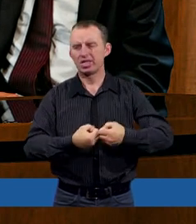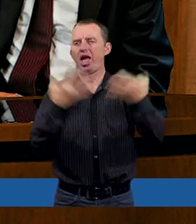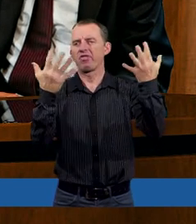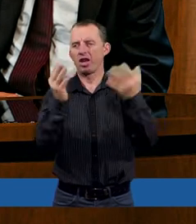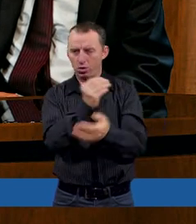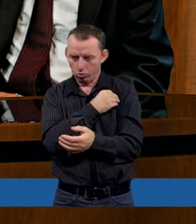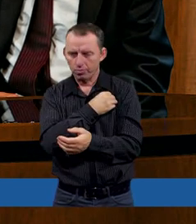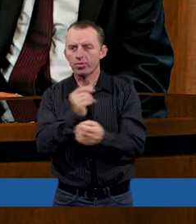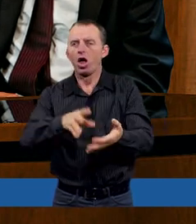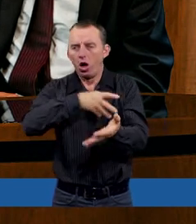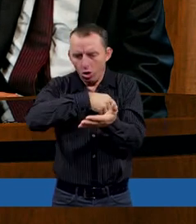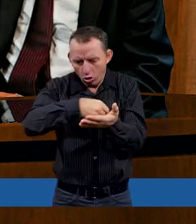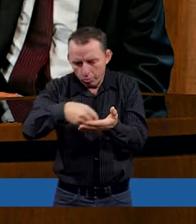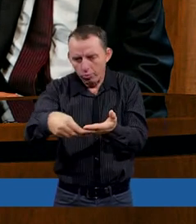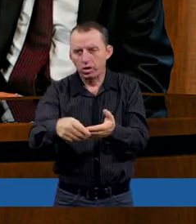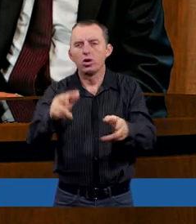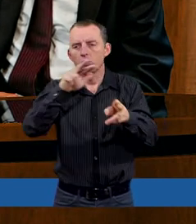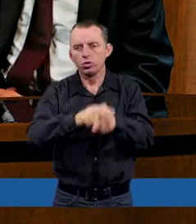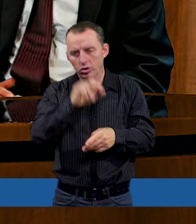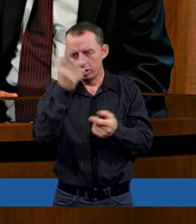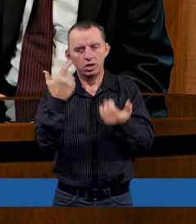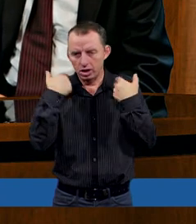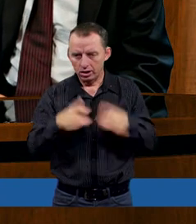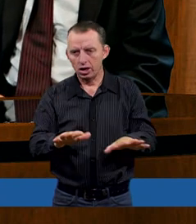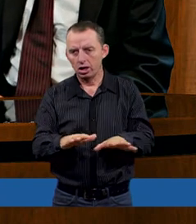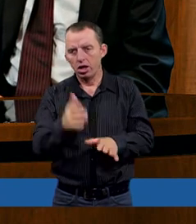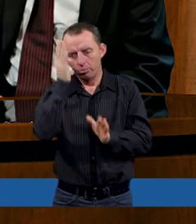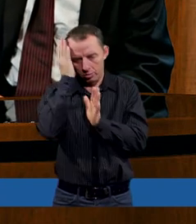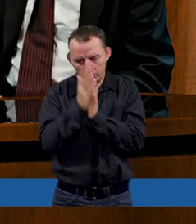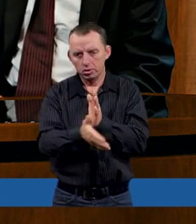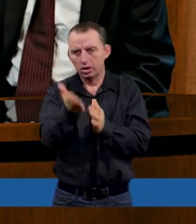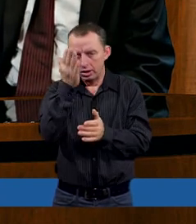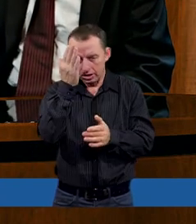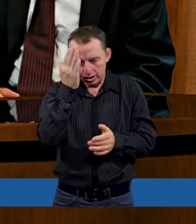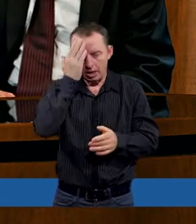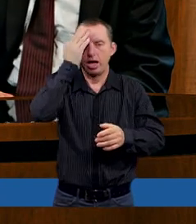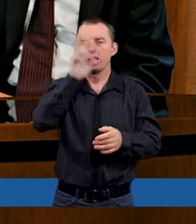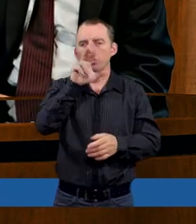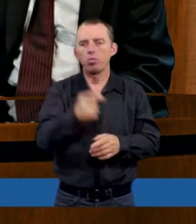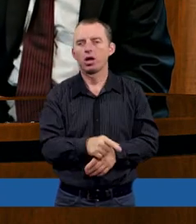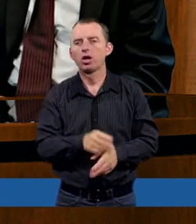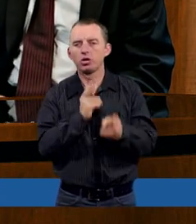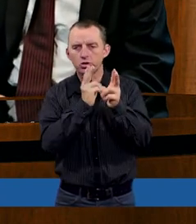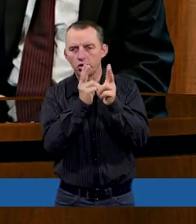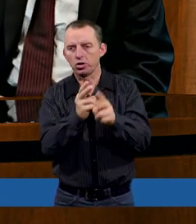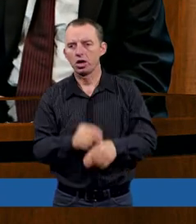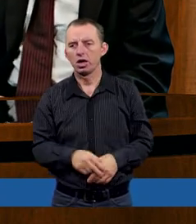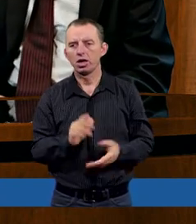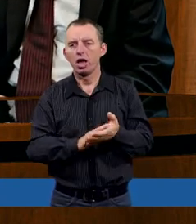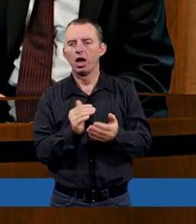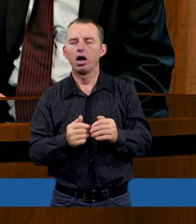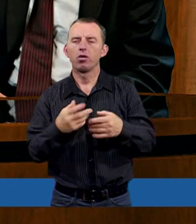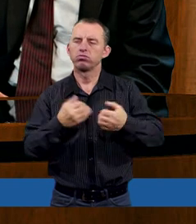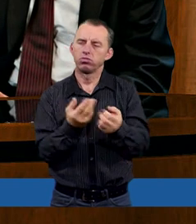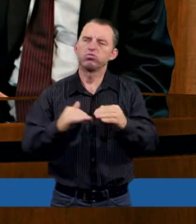to, że ludzie nie chcieli po prostu w ogóle znać Boga. Grzeszyli i... Na potęgę.